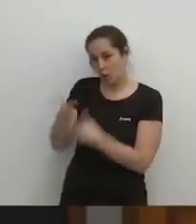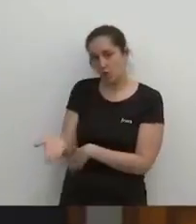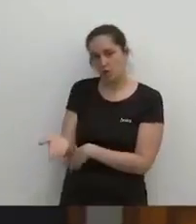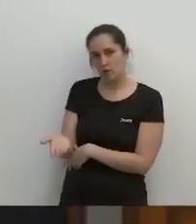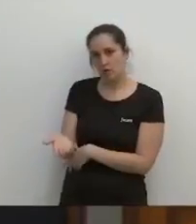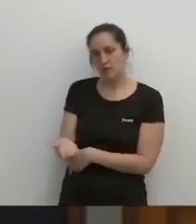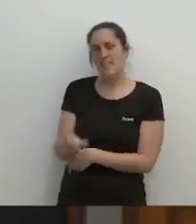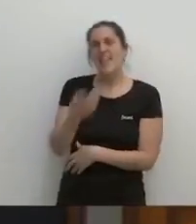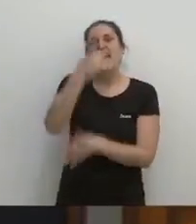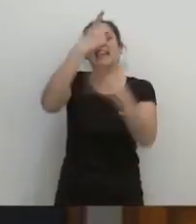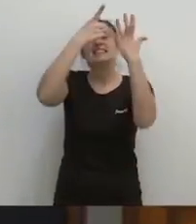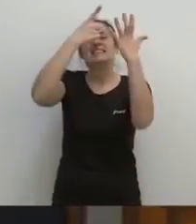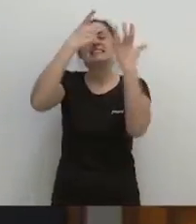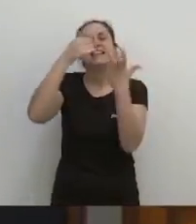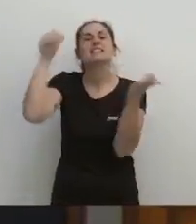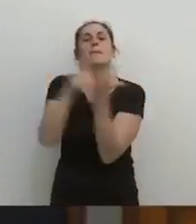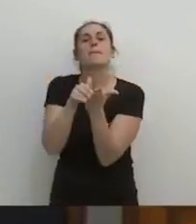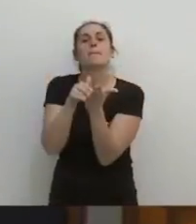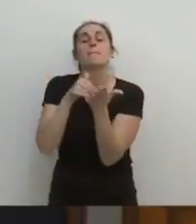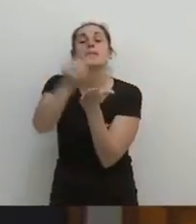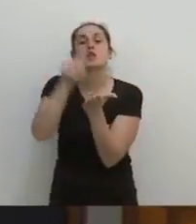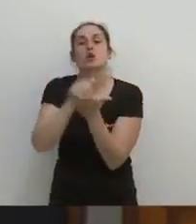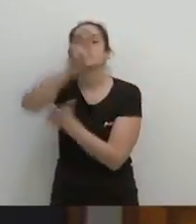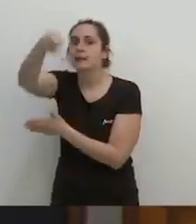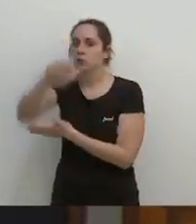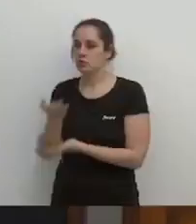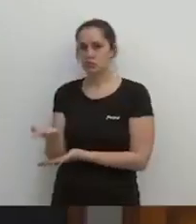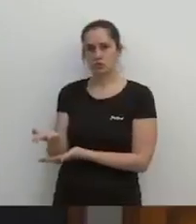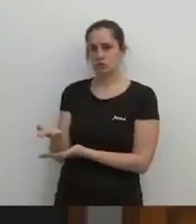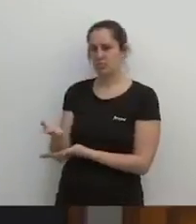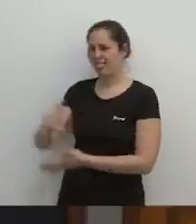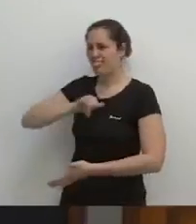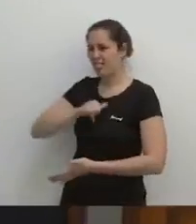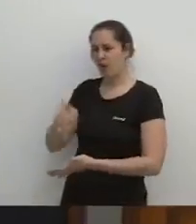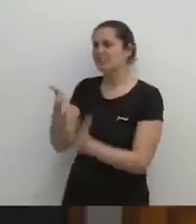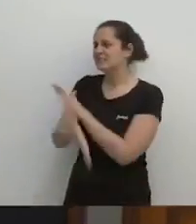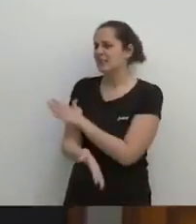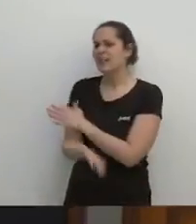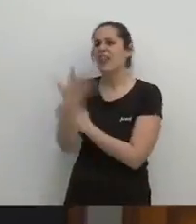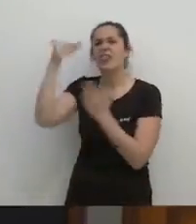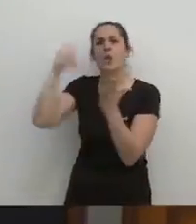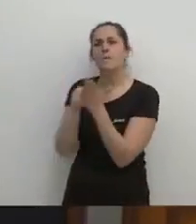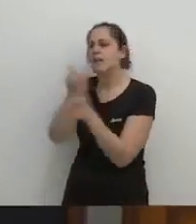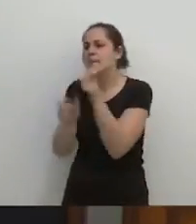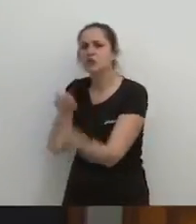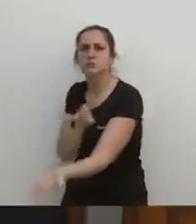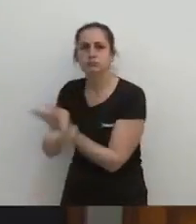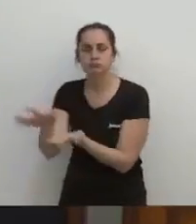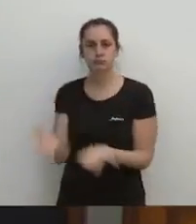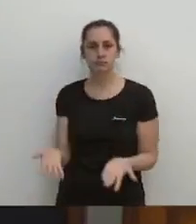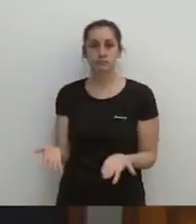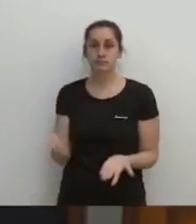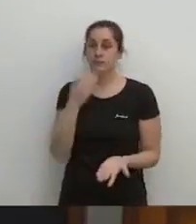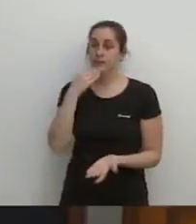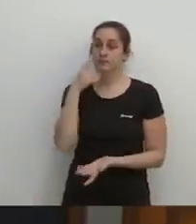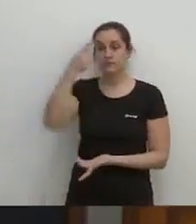6 milions d'euros 6 milions d'euros 5.000 professors al carrer Quan vostès fan això